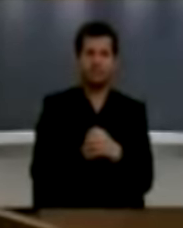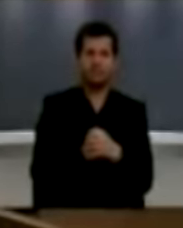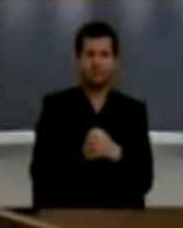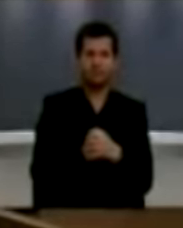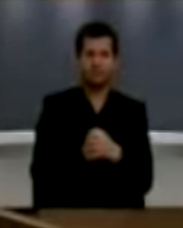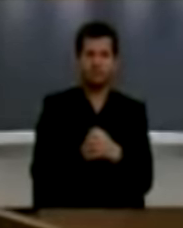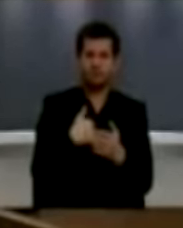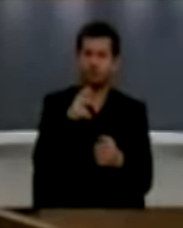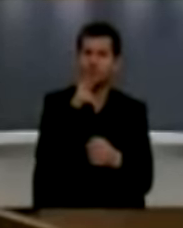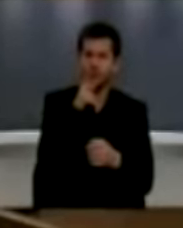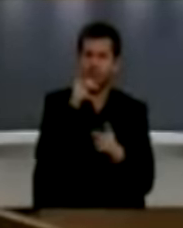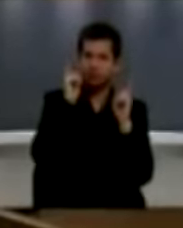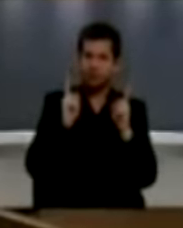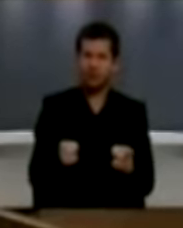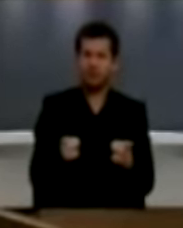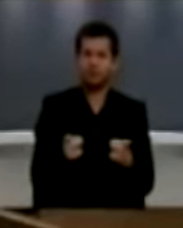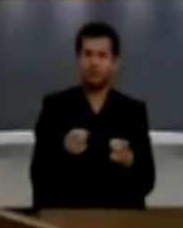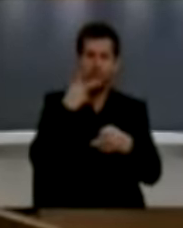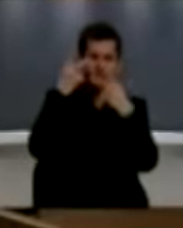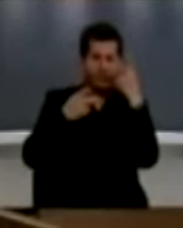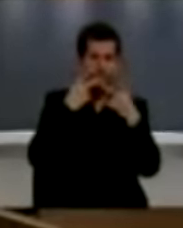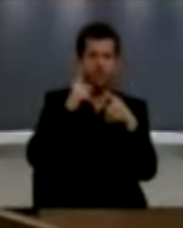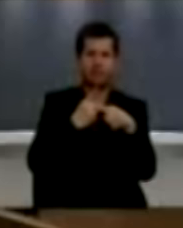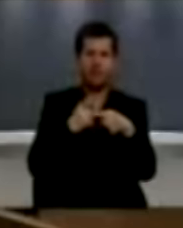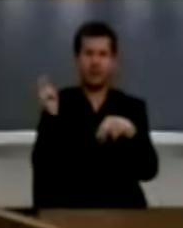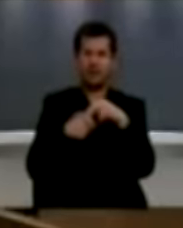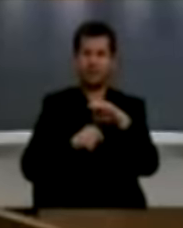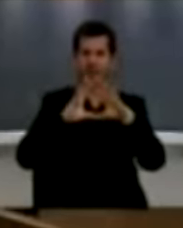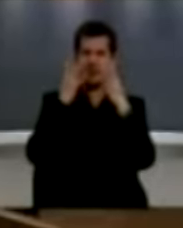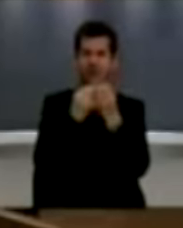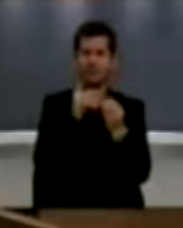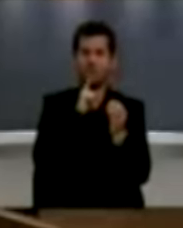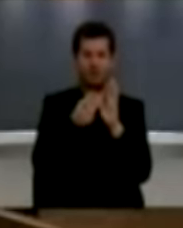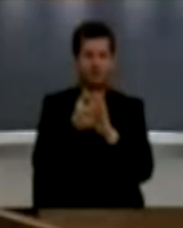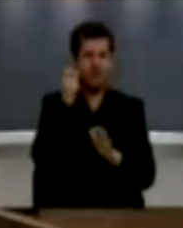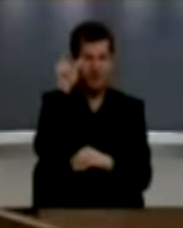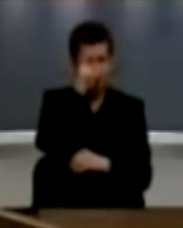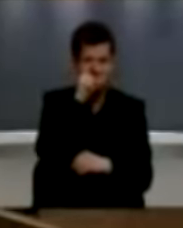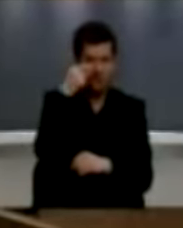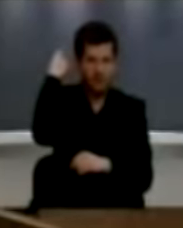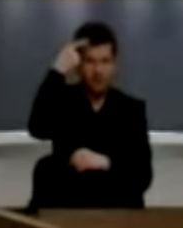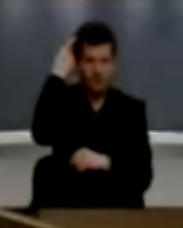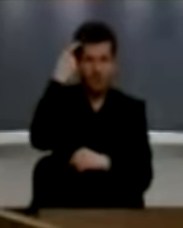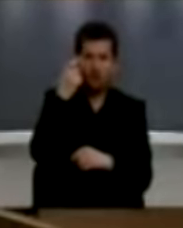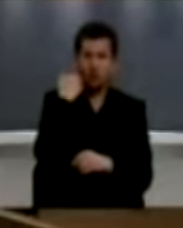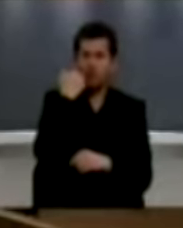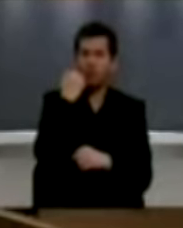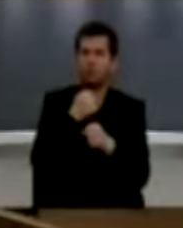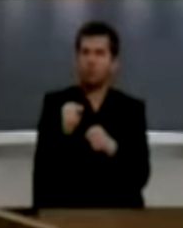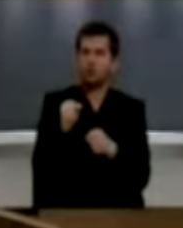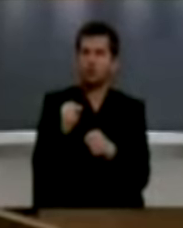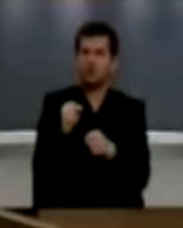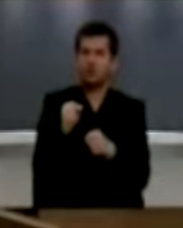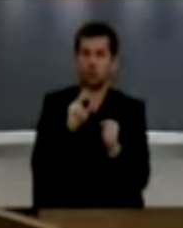kërkonim me ngujmë jetimin dhe dënimin e gjithë atyre që kanë vratë sërb, shqiptar, rome boshnjak,